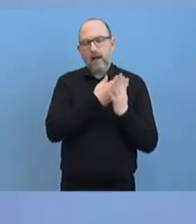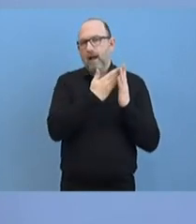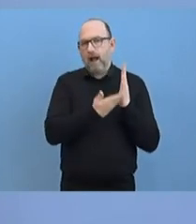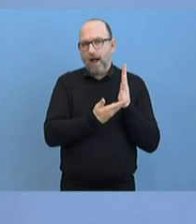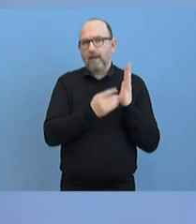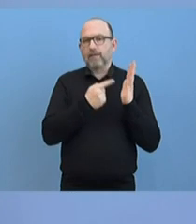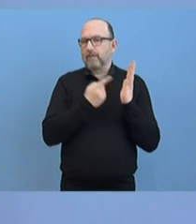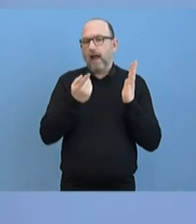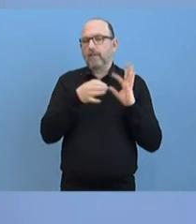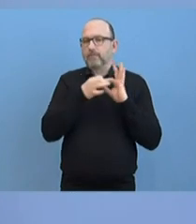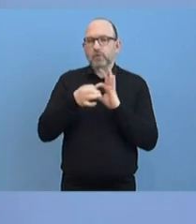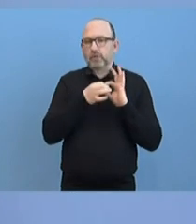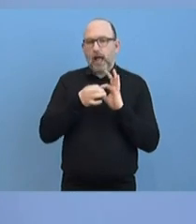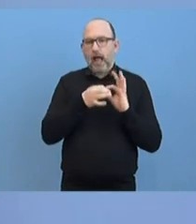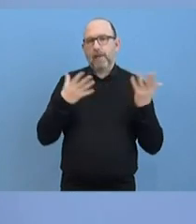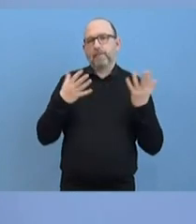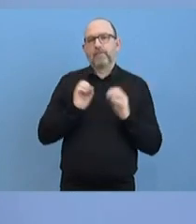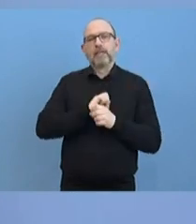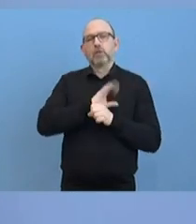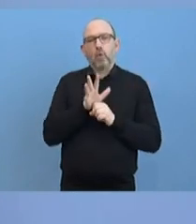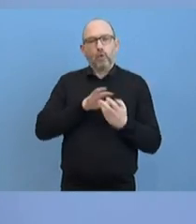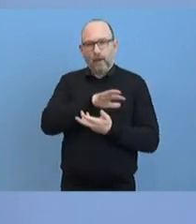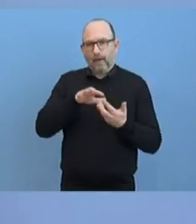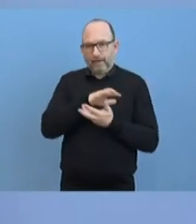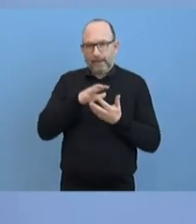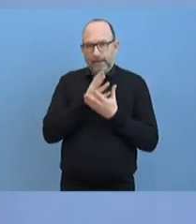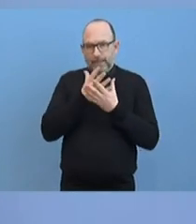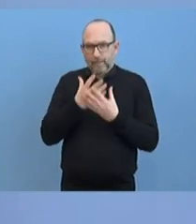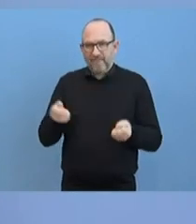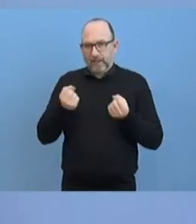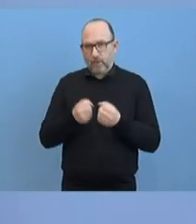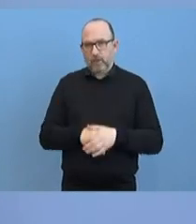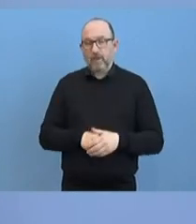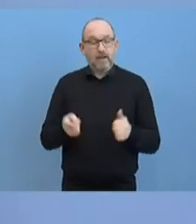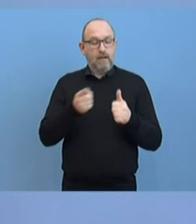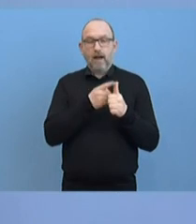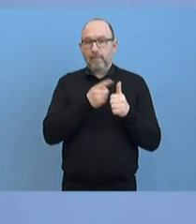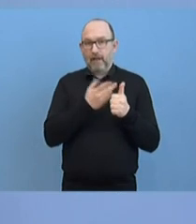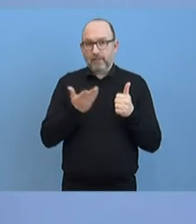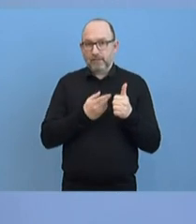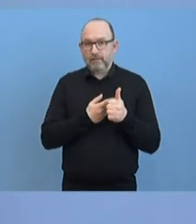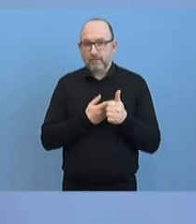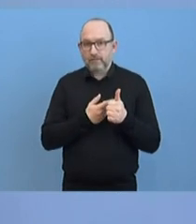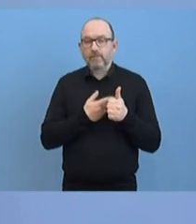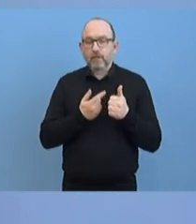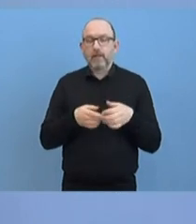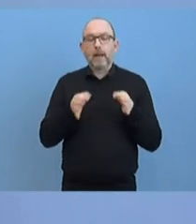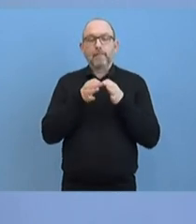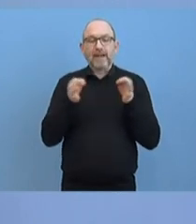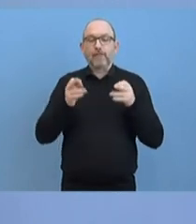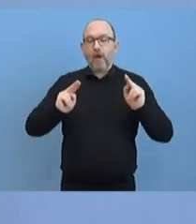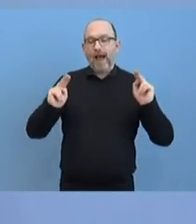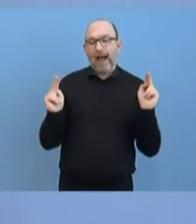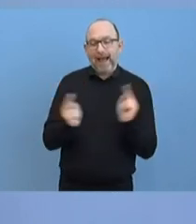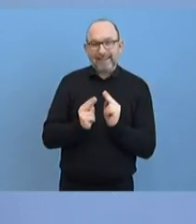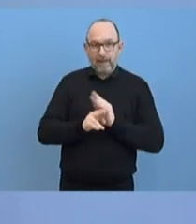Bewältigung der Corona-Krise zu tun haben. Einmal geht es darum, dass man sich austauscht über die Maßnahmen zur Eindämmung, der